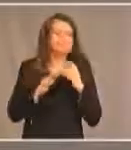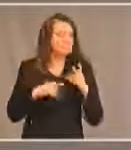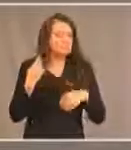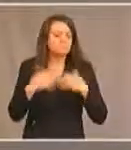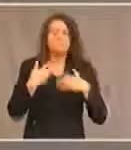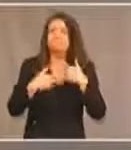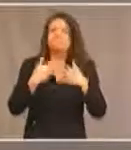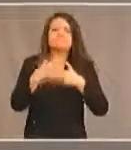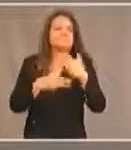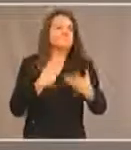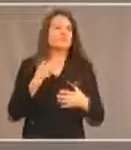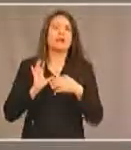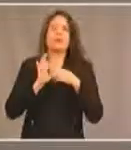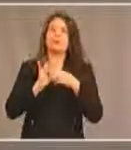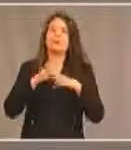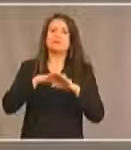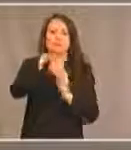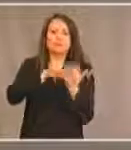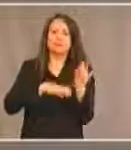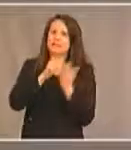par rapport à ce texte de loi